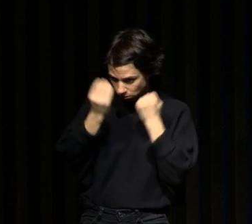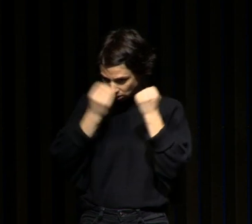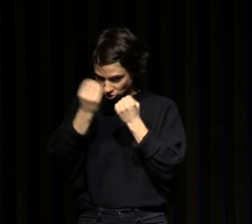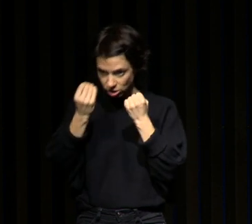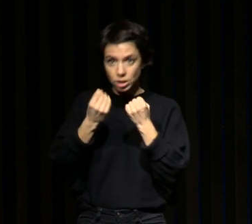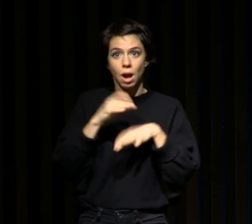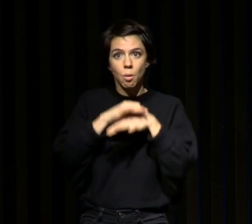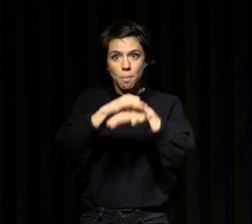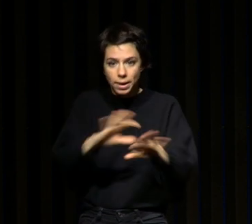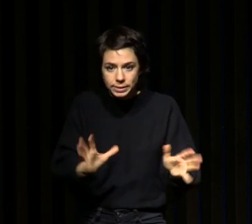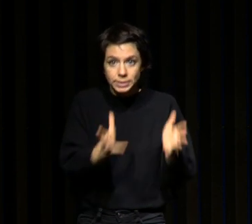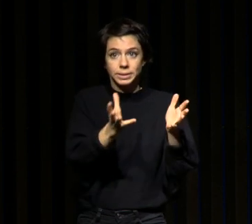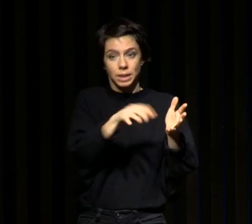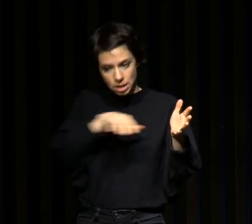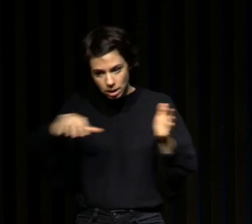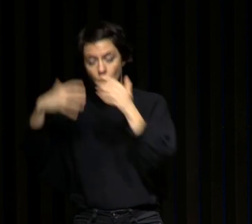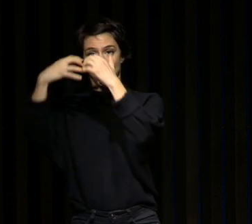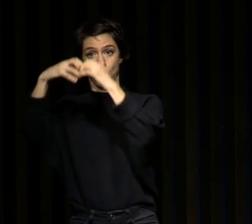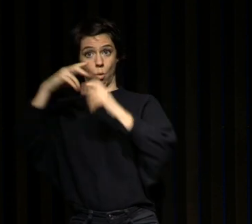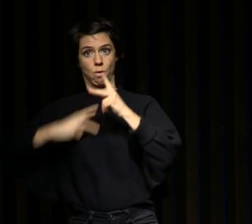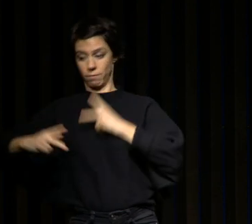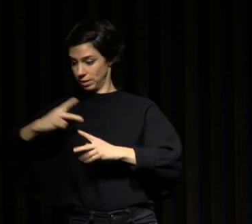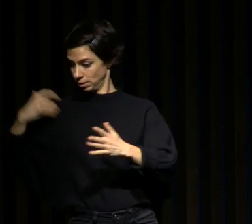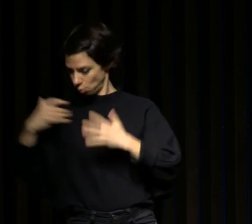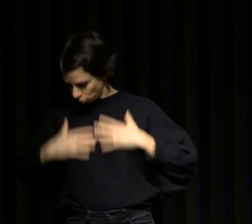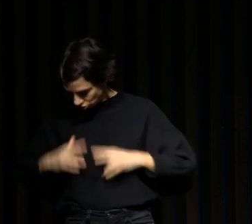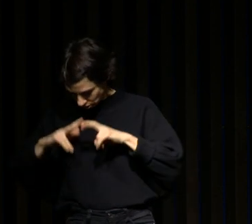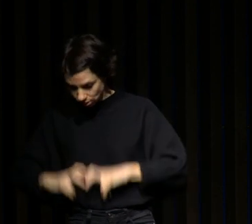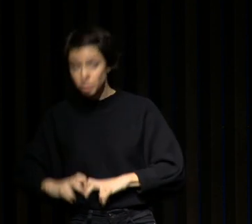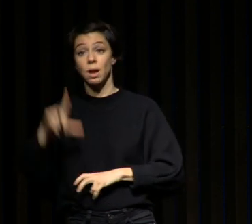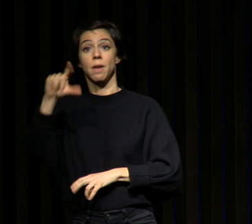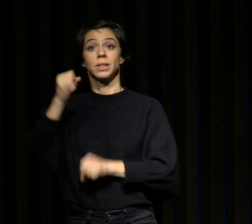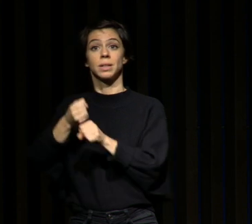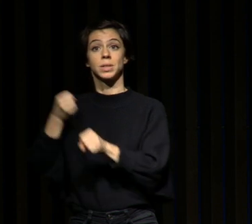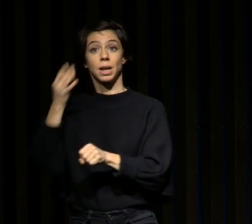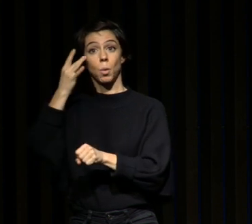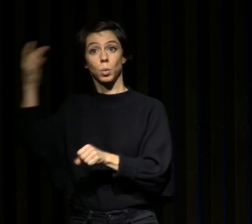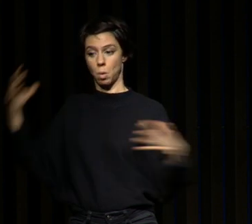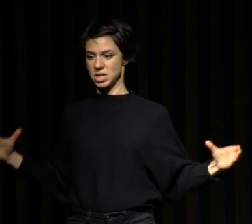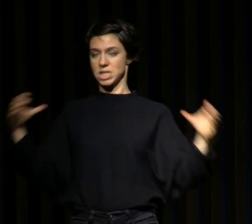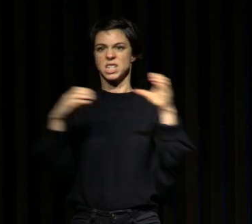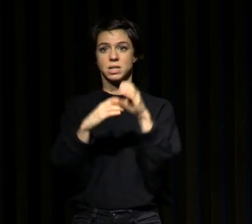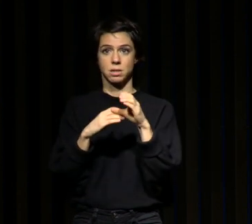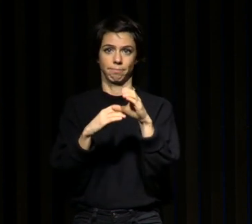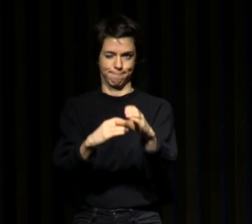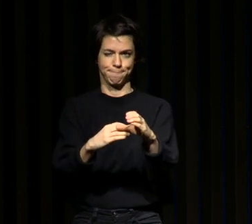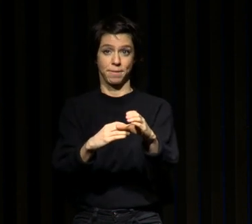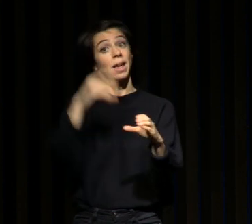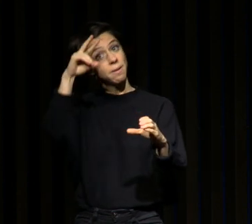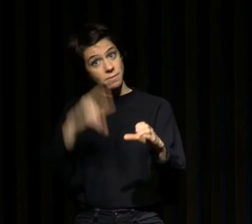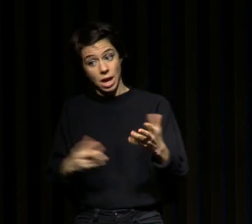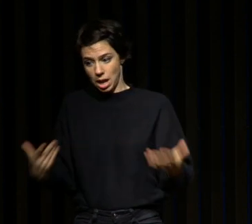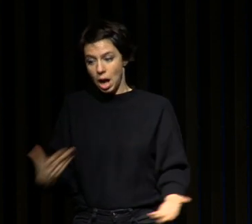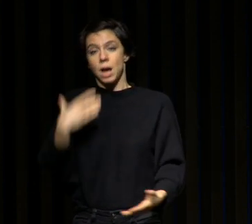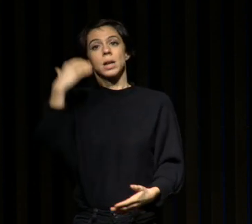avec la neurophysiologie du 21ème siècle et ce qu'il faut savoir c'est que la recherche en santé mentale a massivement